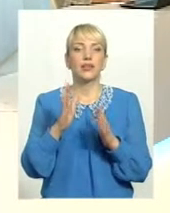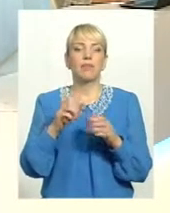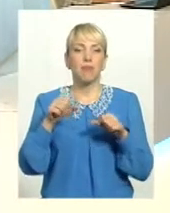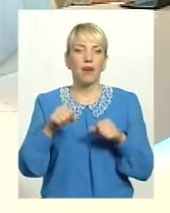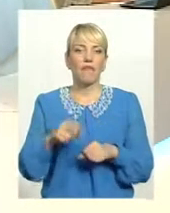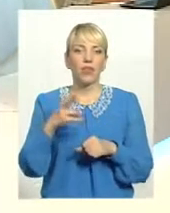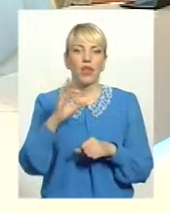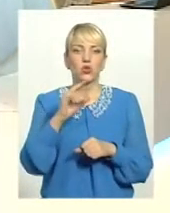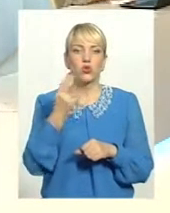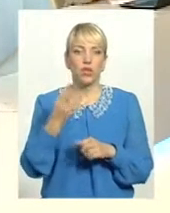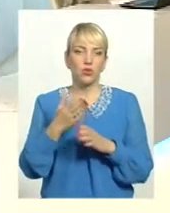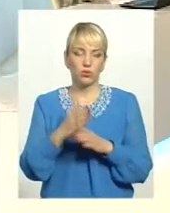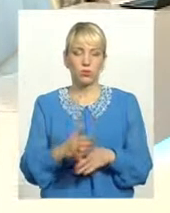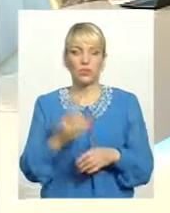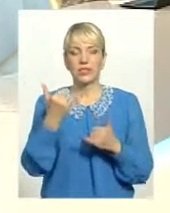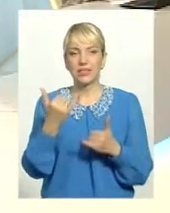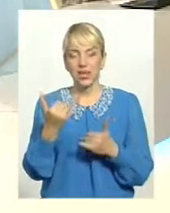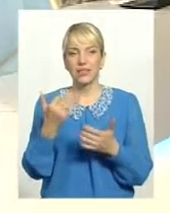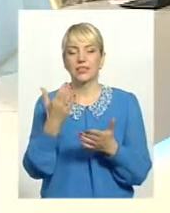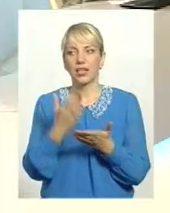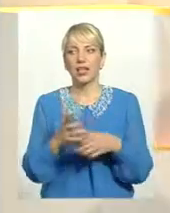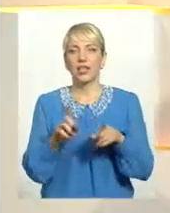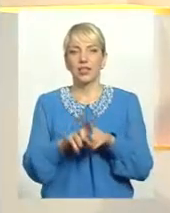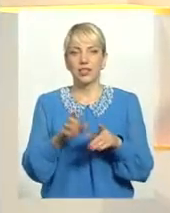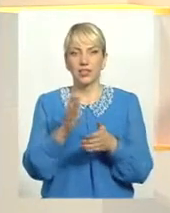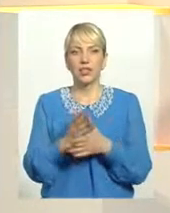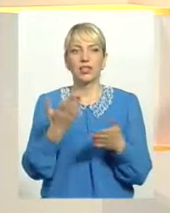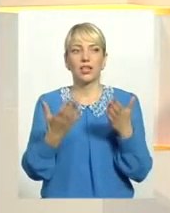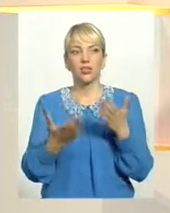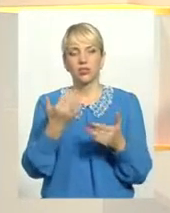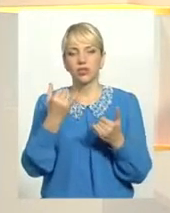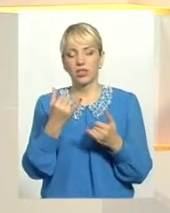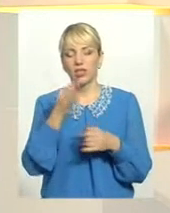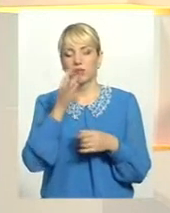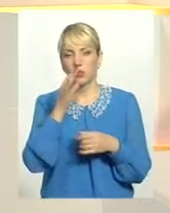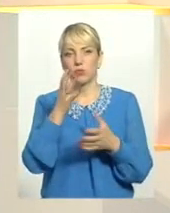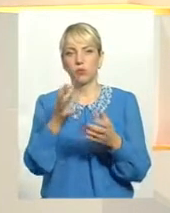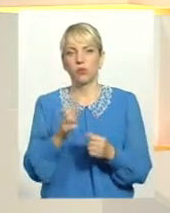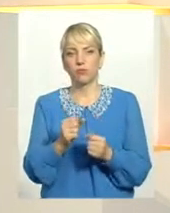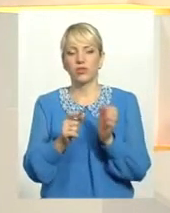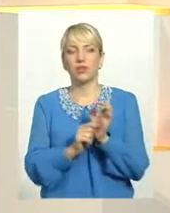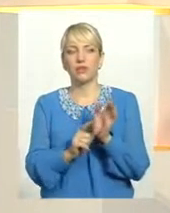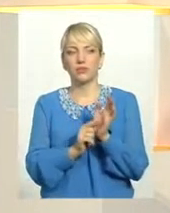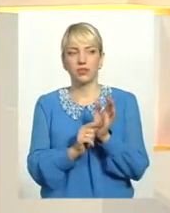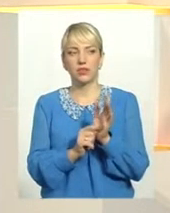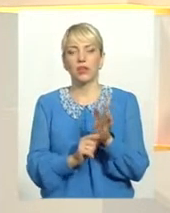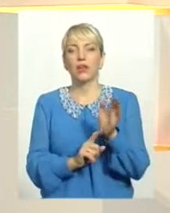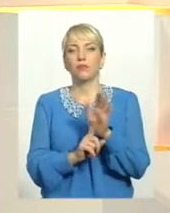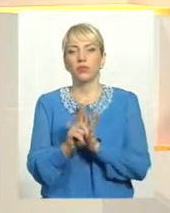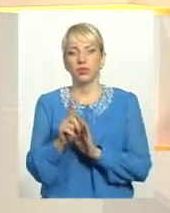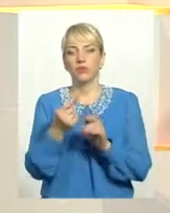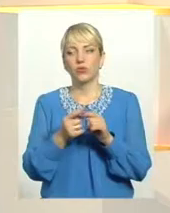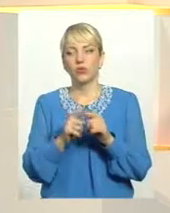зараз трапляється так, що люди, які зараз прийшли, їй пора отримувати пенсію, настав у той